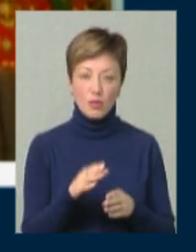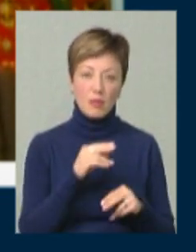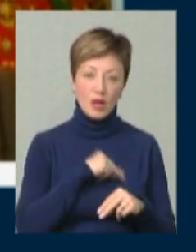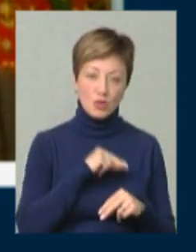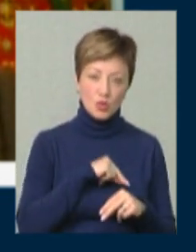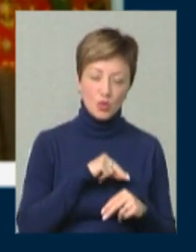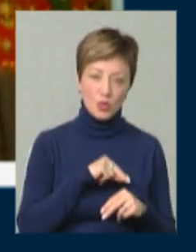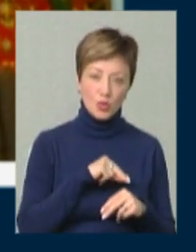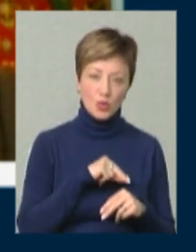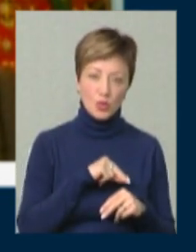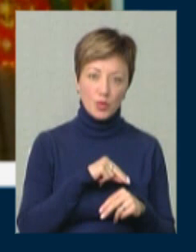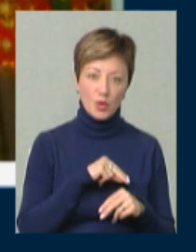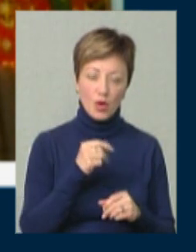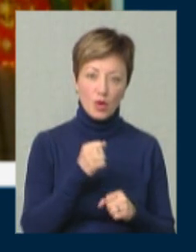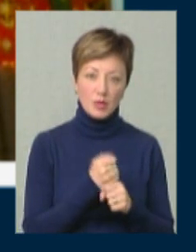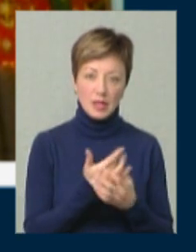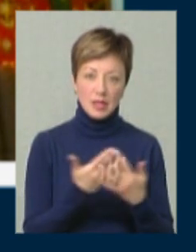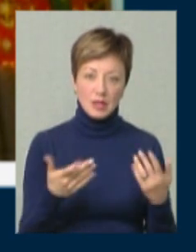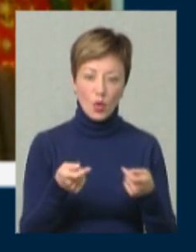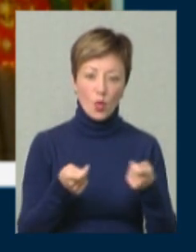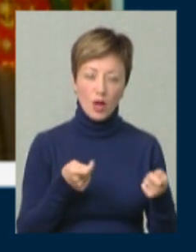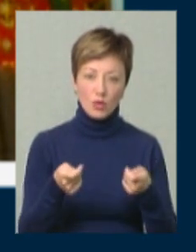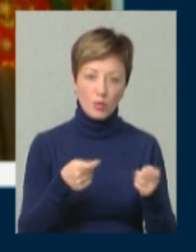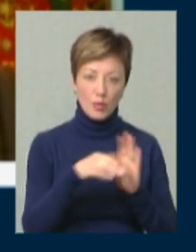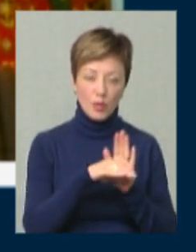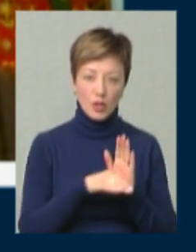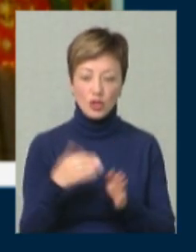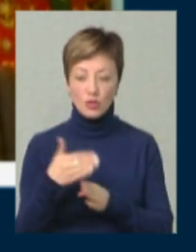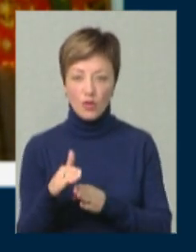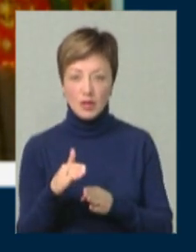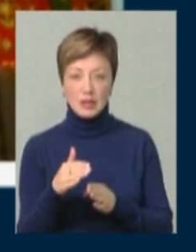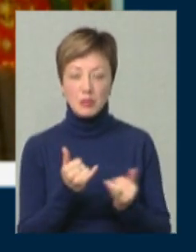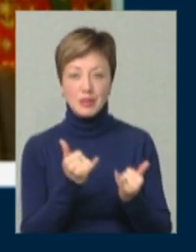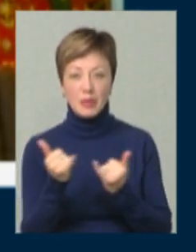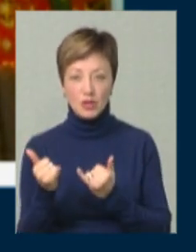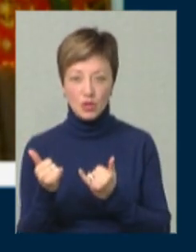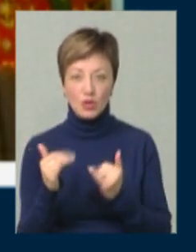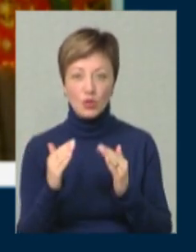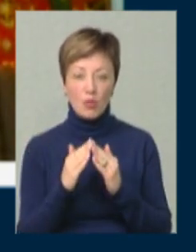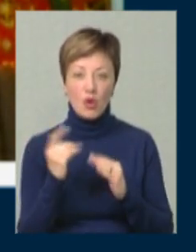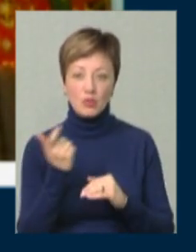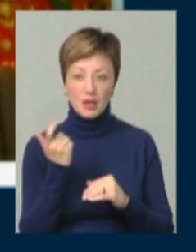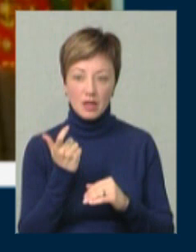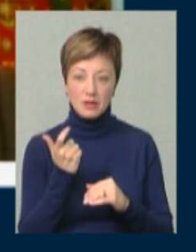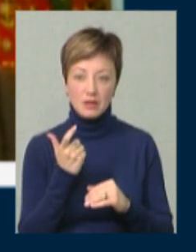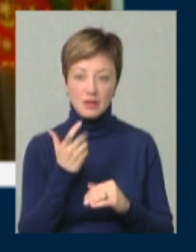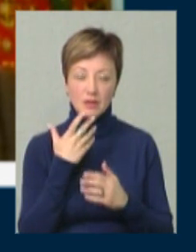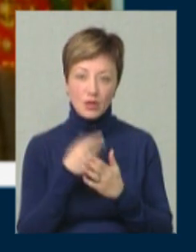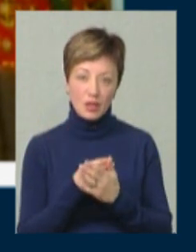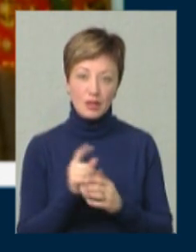працюю над розробкою різних урядових протограм, а частково забезпечую домогосподарство, щоб